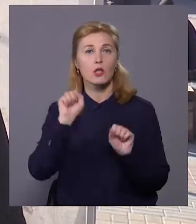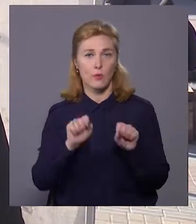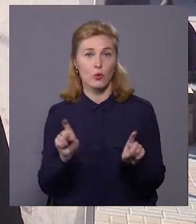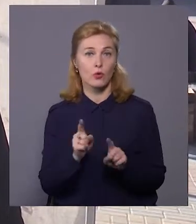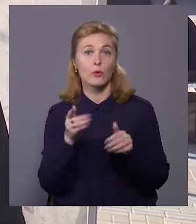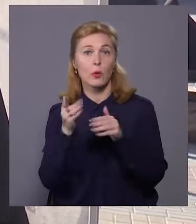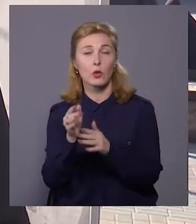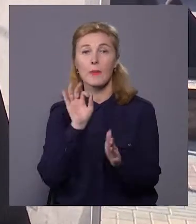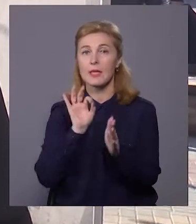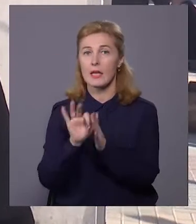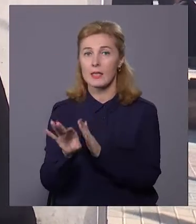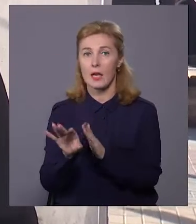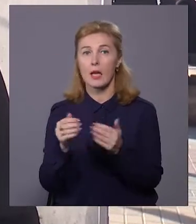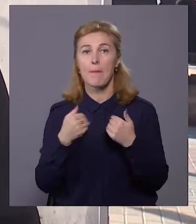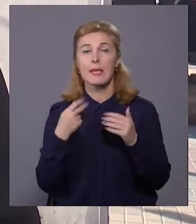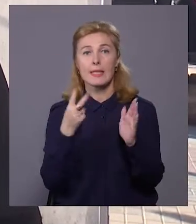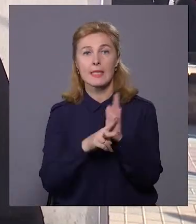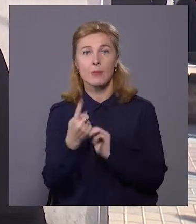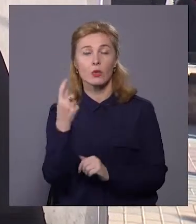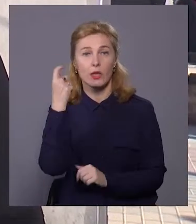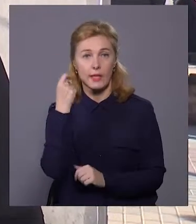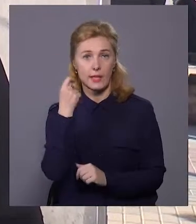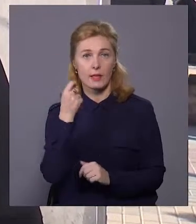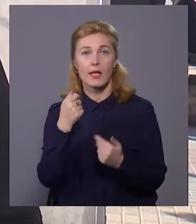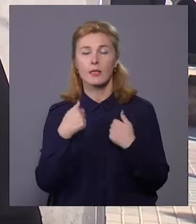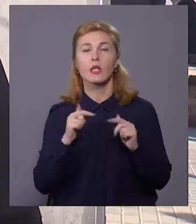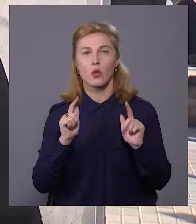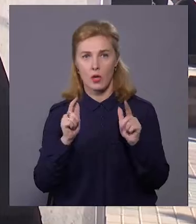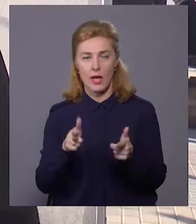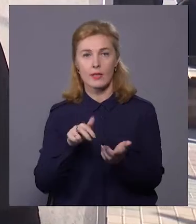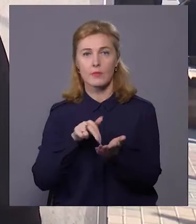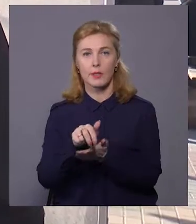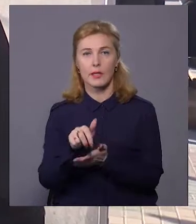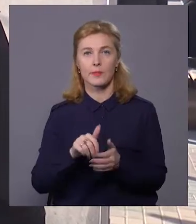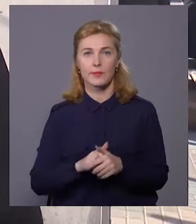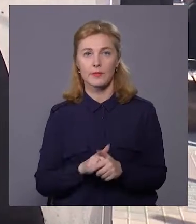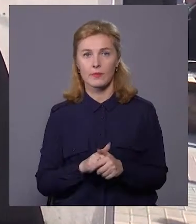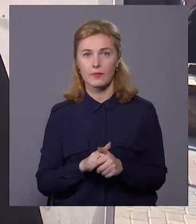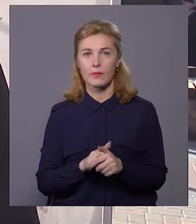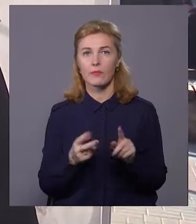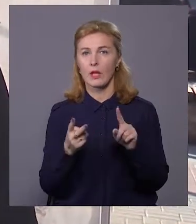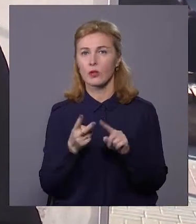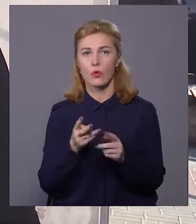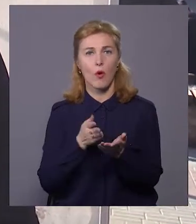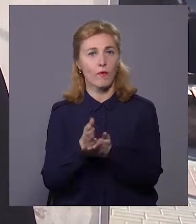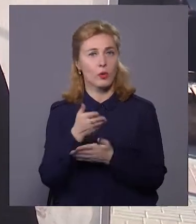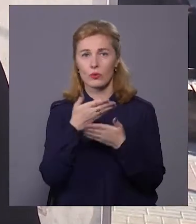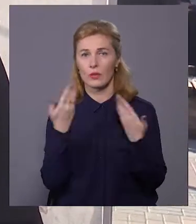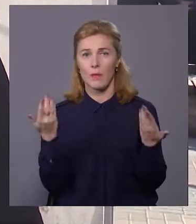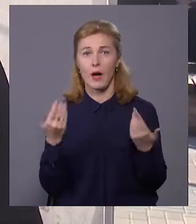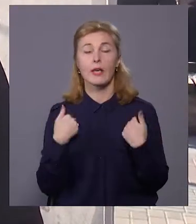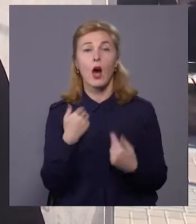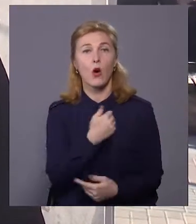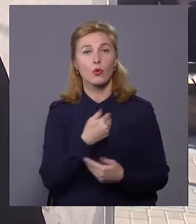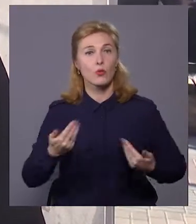допомогти, підказати. Мені 71 рік, але я согласен піти. Тому що другого виходу не бачу. Я хочу жити